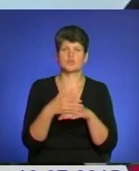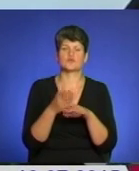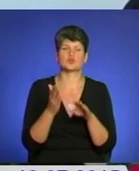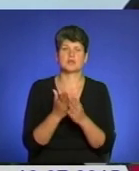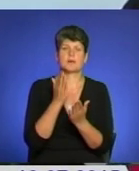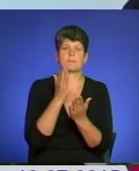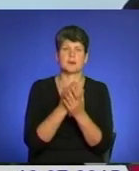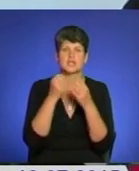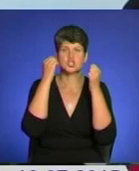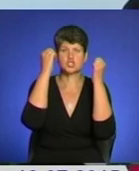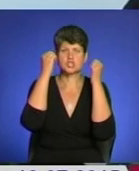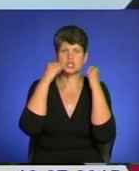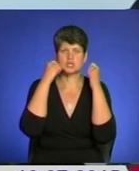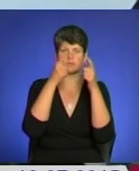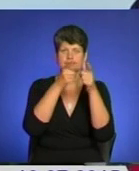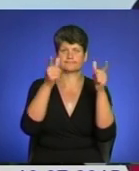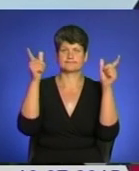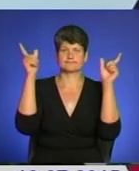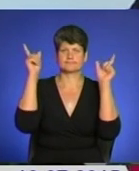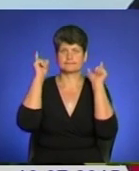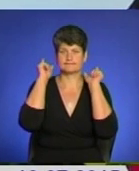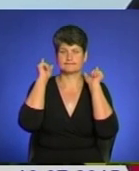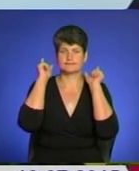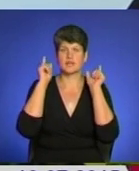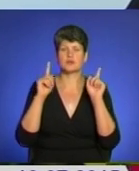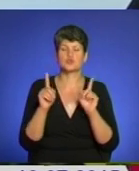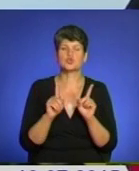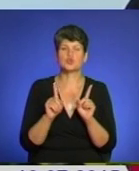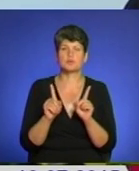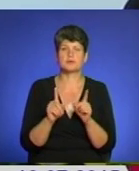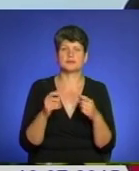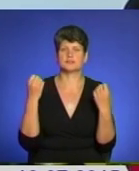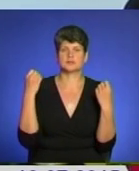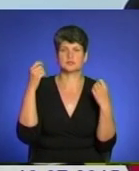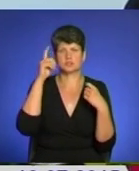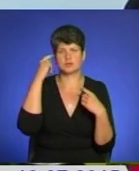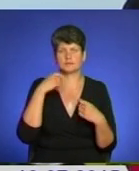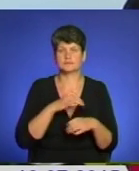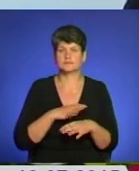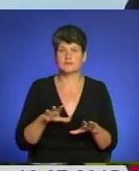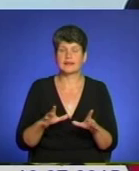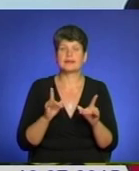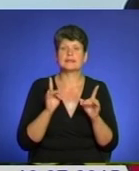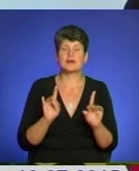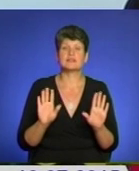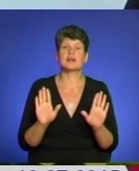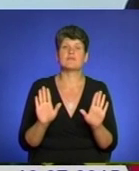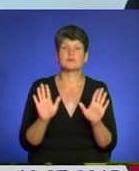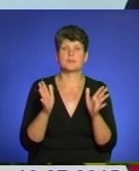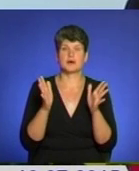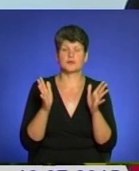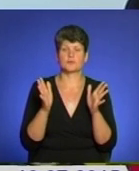мати шапку на голову, бажано з довгими крисами, щоб не опікти собі тіло. І навіть на випадок,